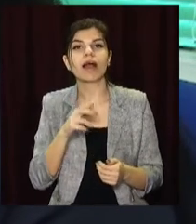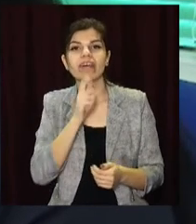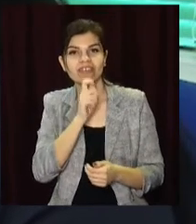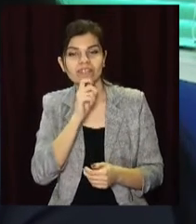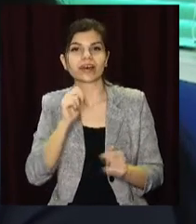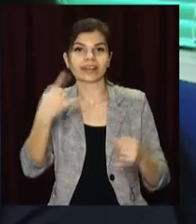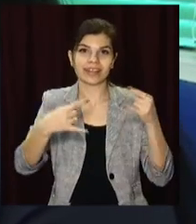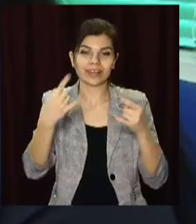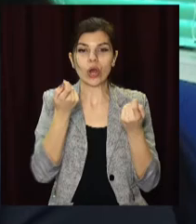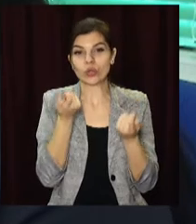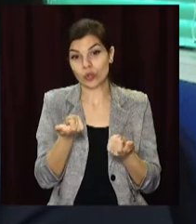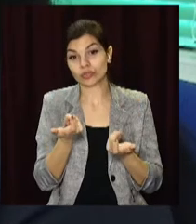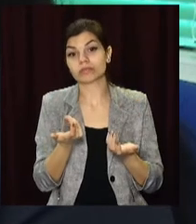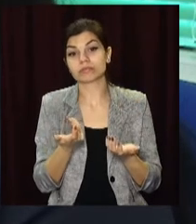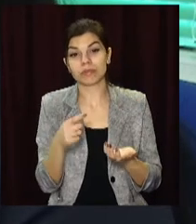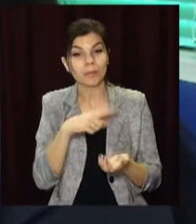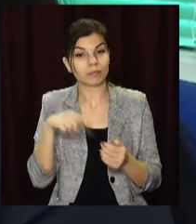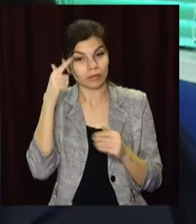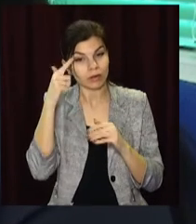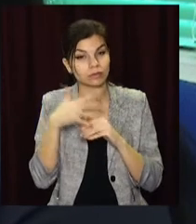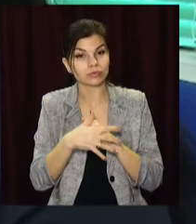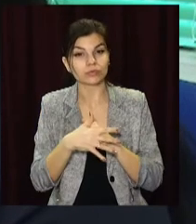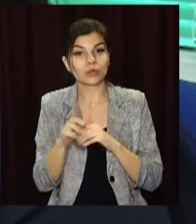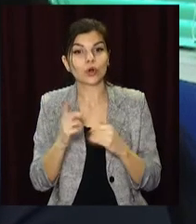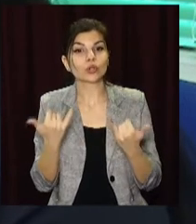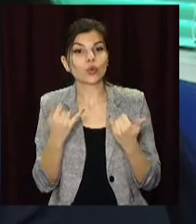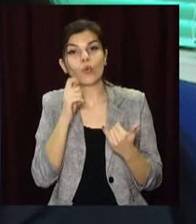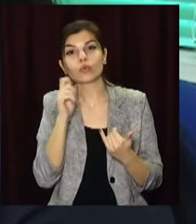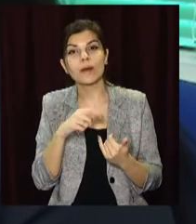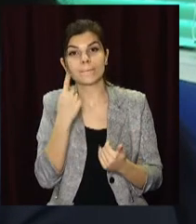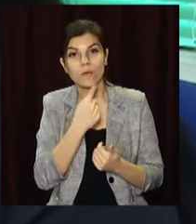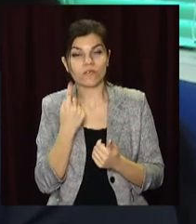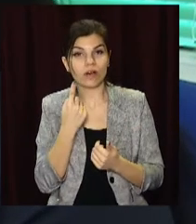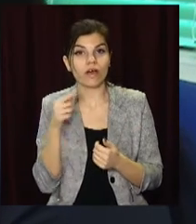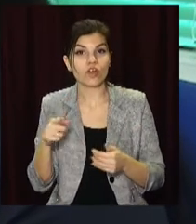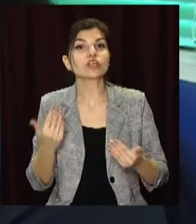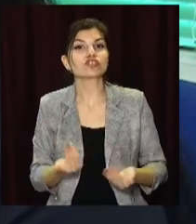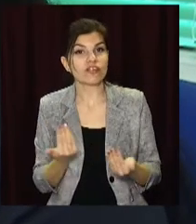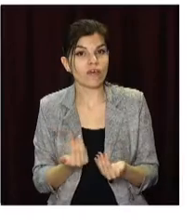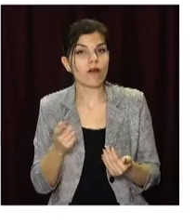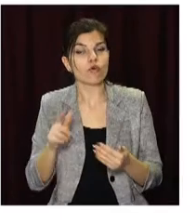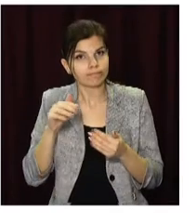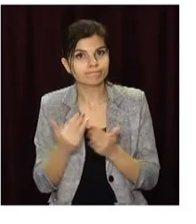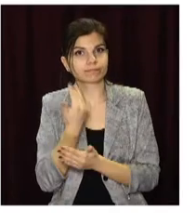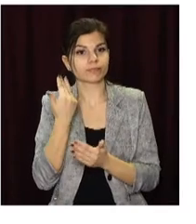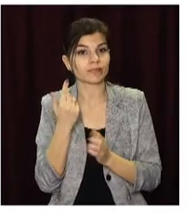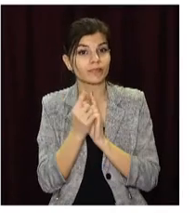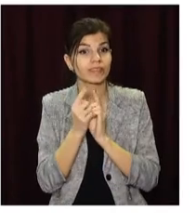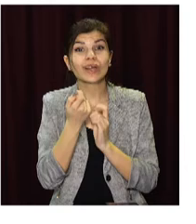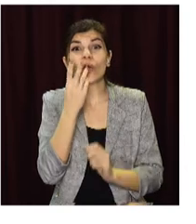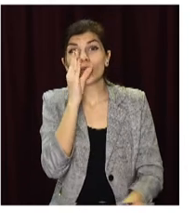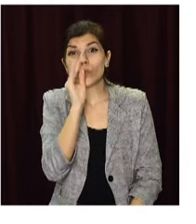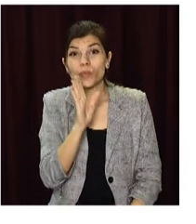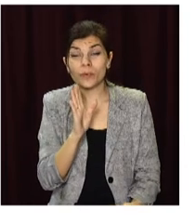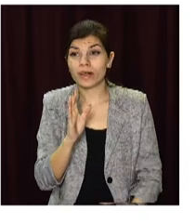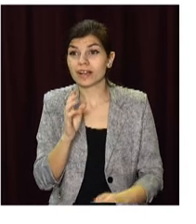глядачі. І трошки ми розуміємо, що сучасна українська мова – вона жива, вона оновлена. Не встигли звикнути, як